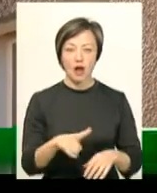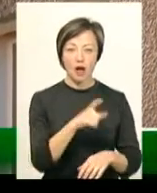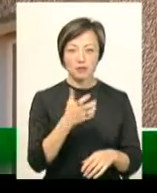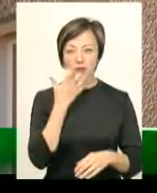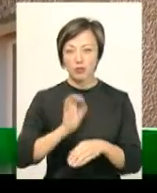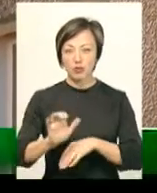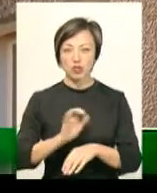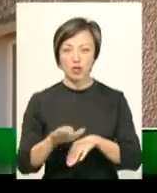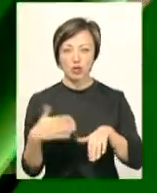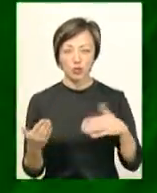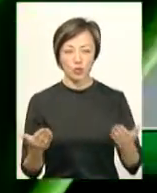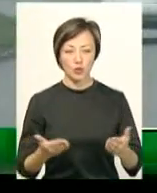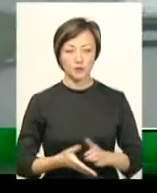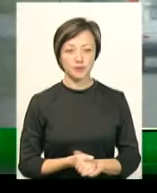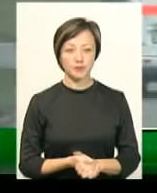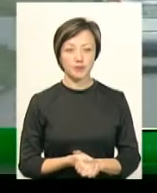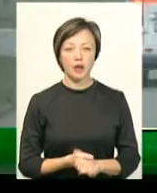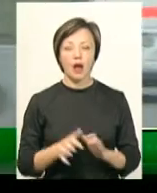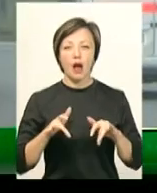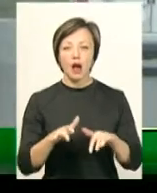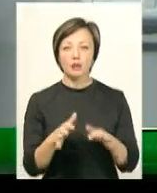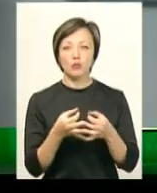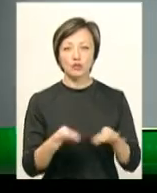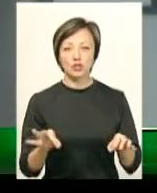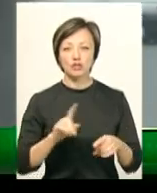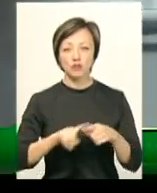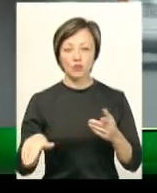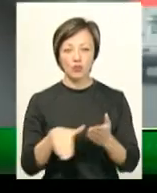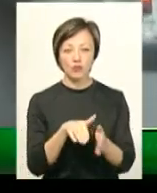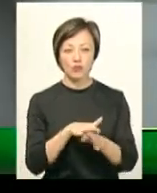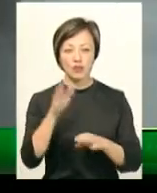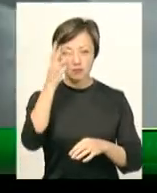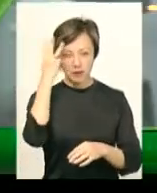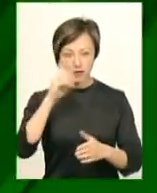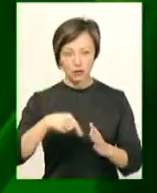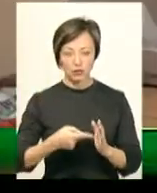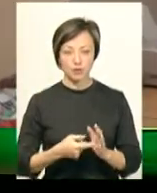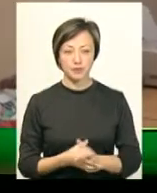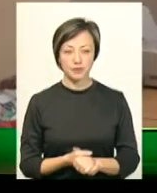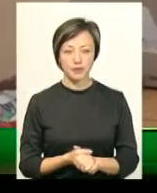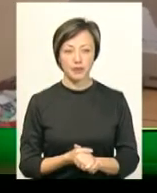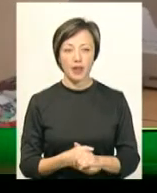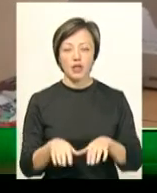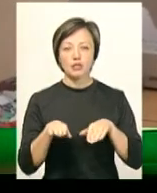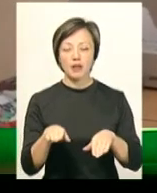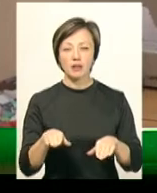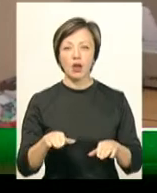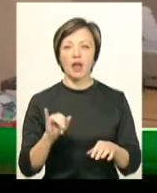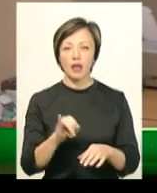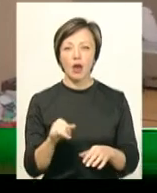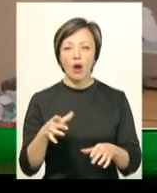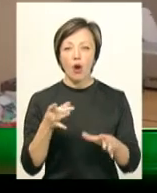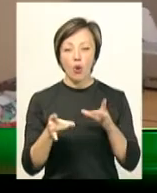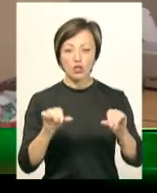теплопостачання сторони. Акція «Пропусти швидку» відбулася в Хмельницькому. Швейну та гончарну справи